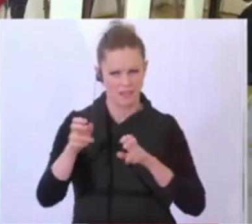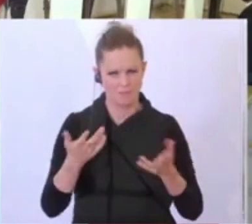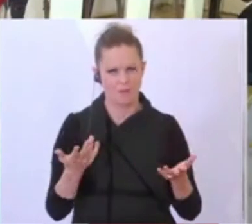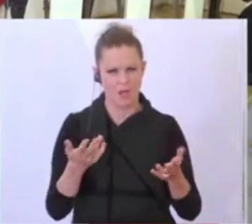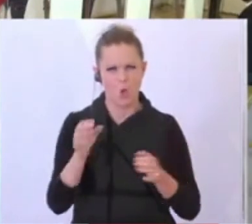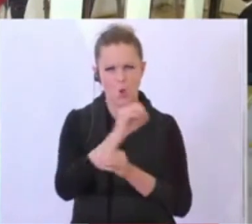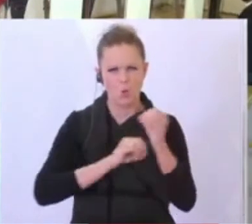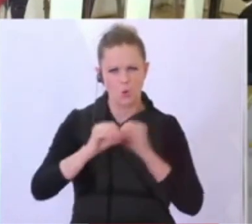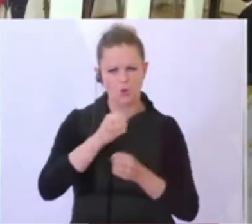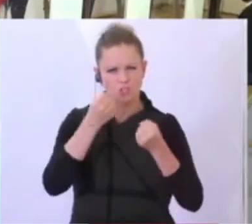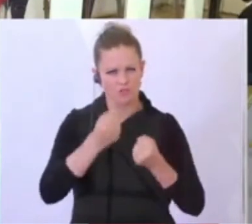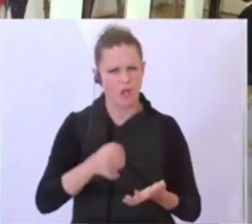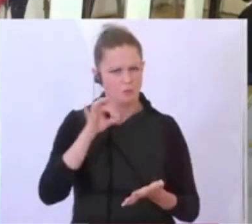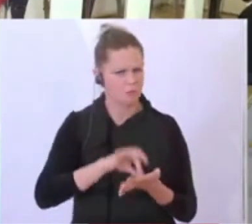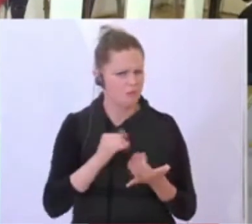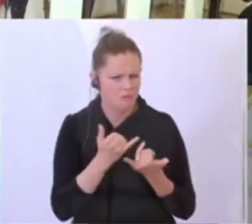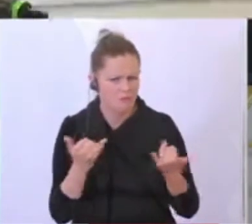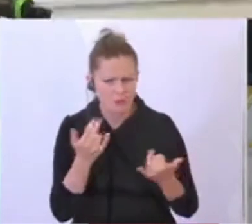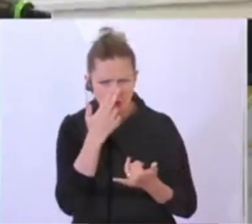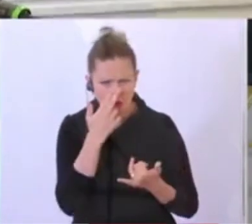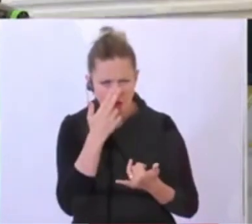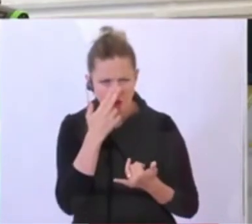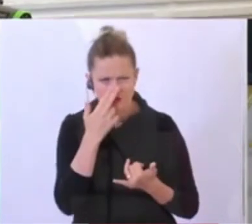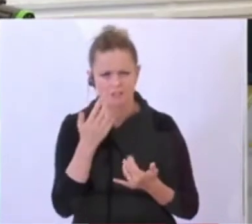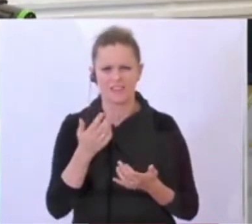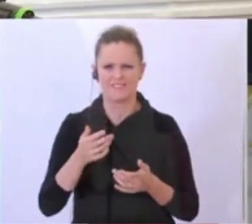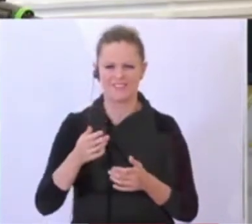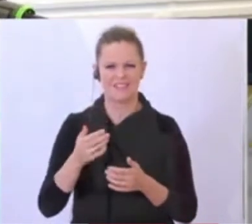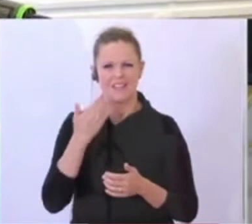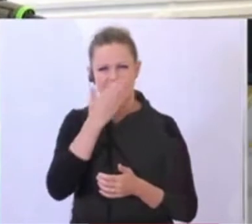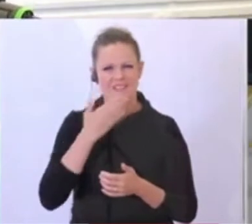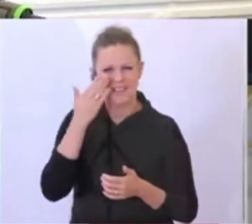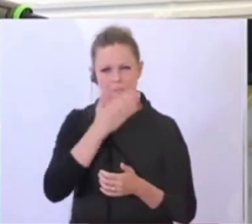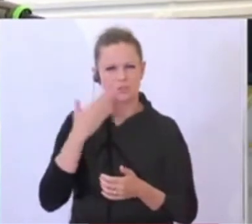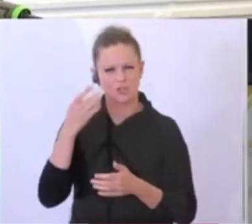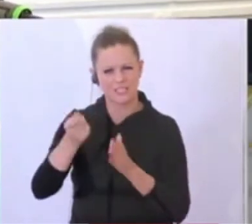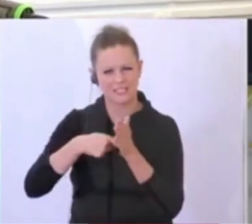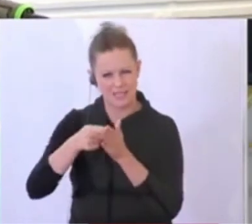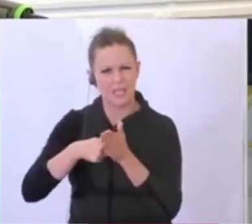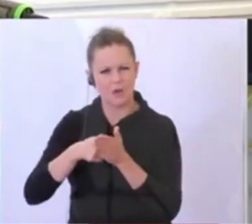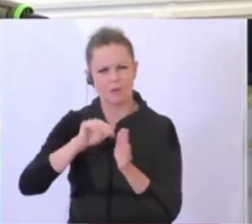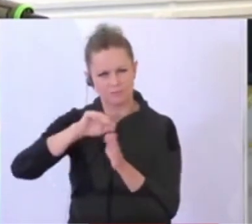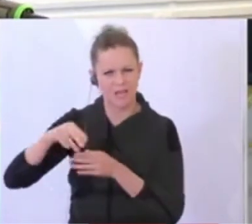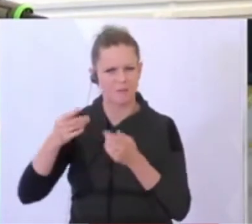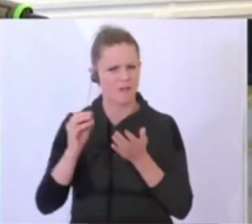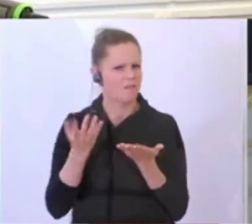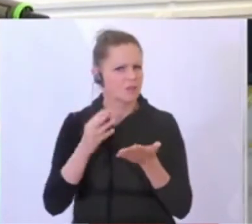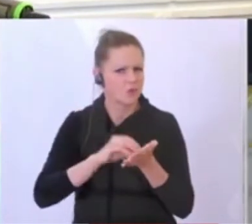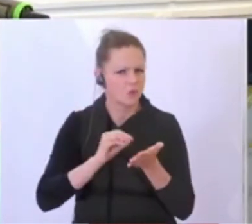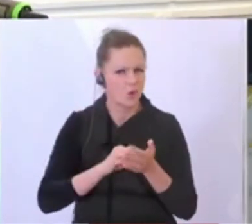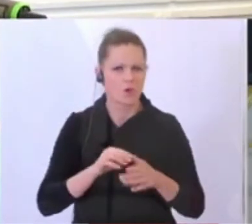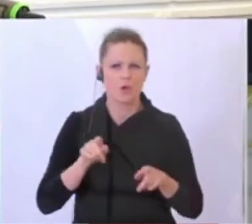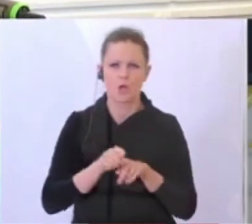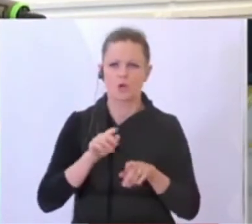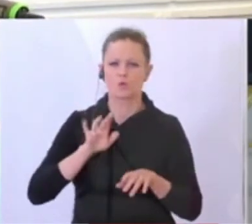ökologischen Schwerpunkt. Wie schaut der abseits von der thermischen Sanierung in der Branche aus? Und dann noch eine Frage an den Herrn Bundeskanzler und den Herrn